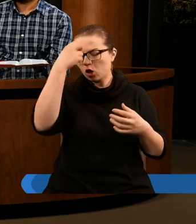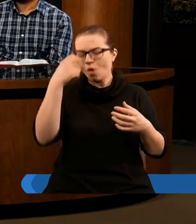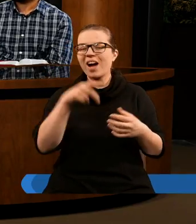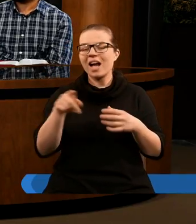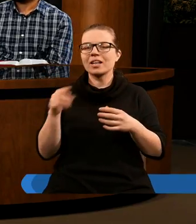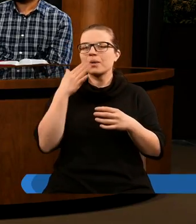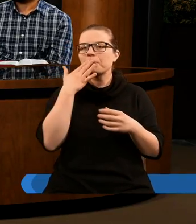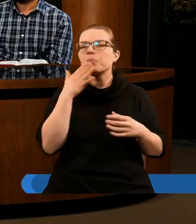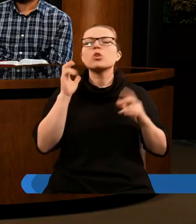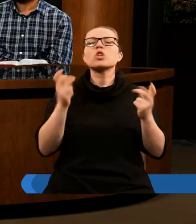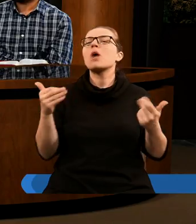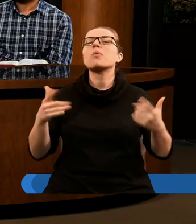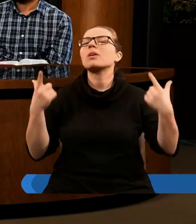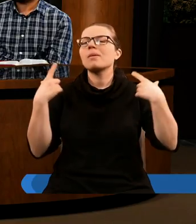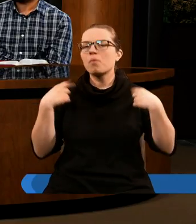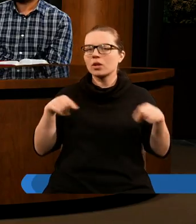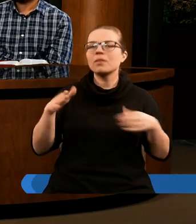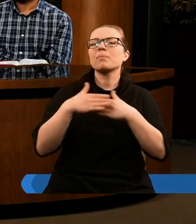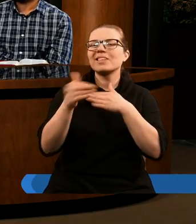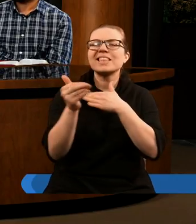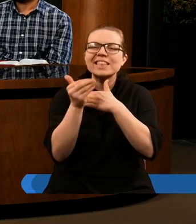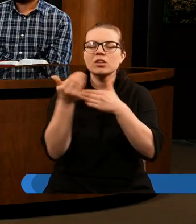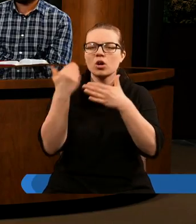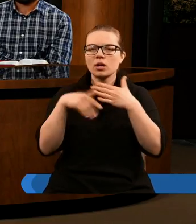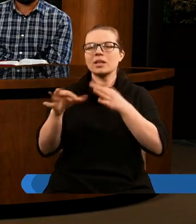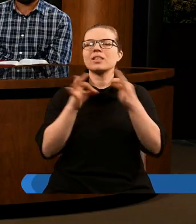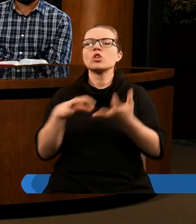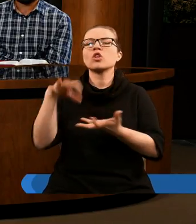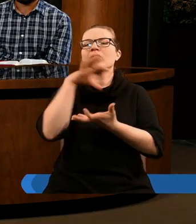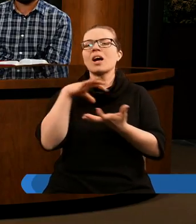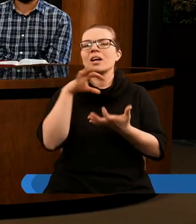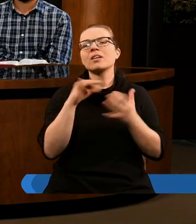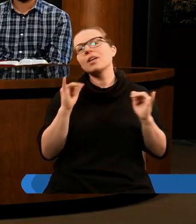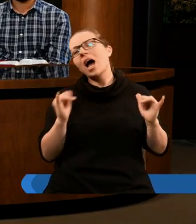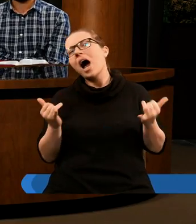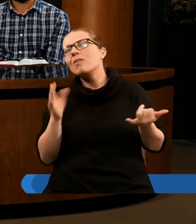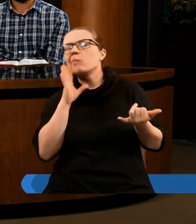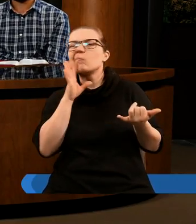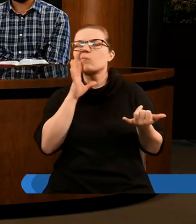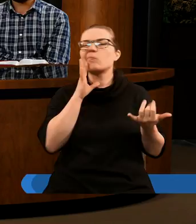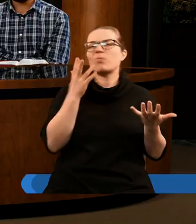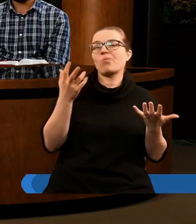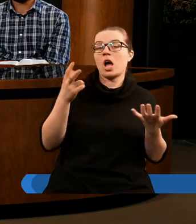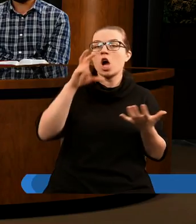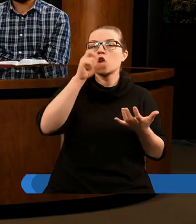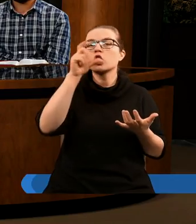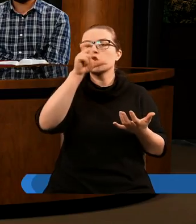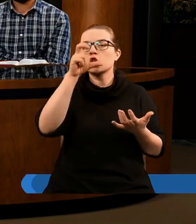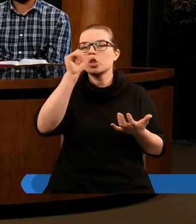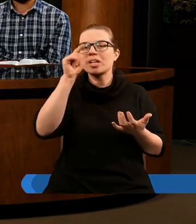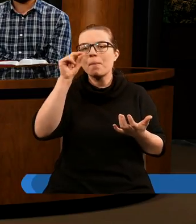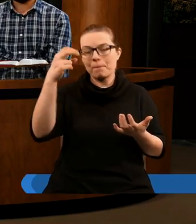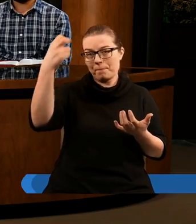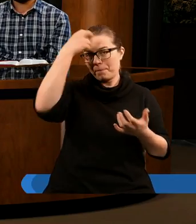i czego możemy się spodziewać przy tej końcówce historii świata? Czy jakichś czipów, czy jakichś